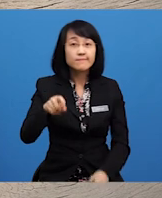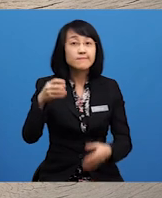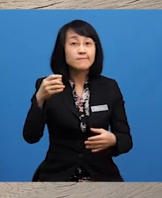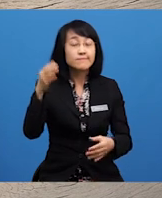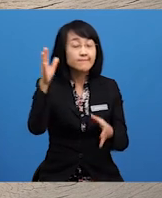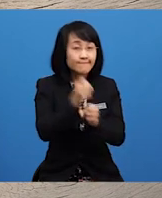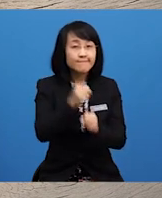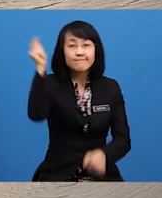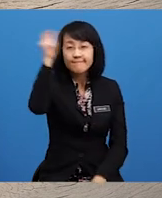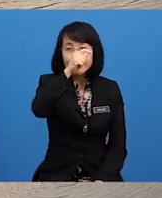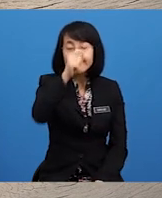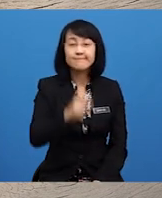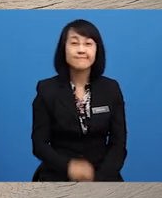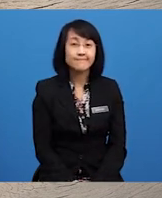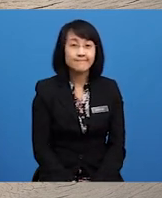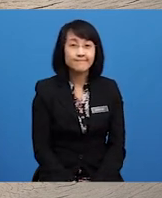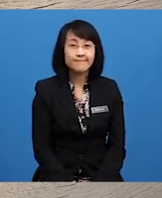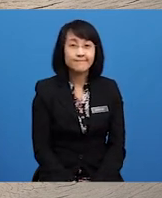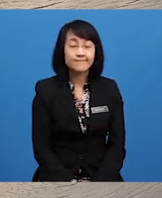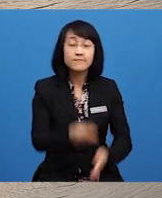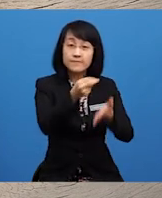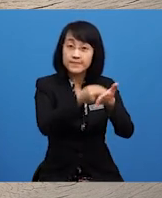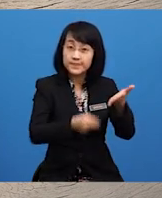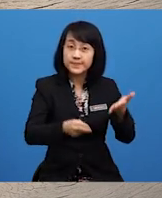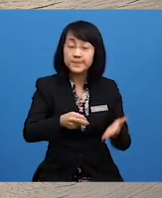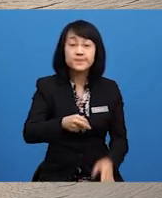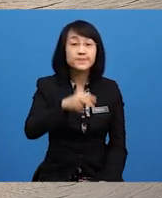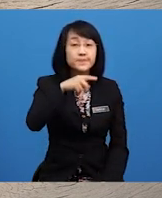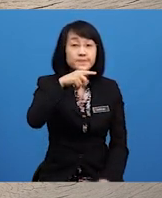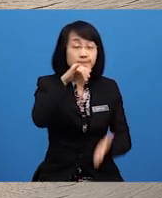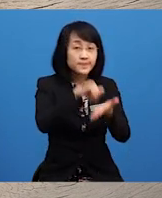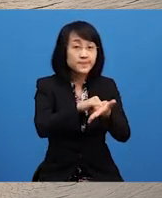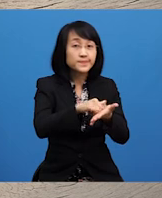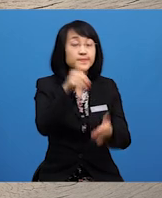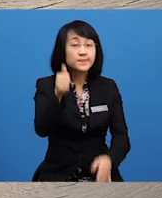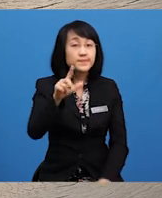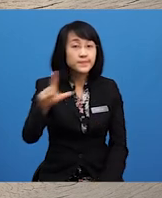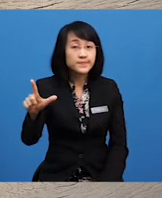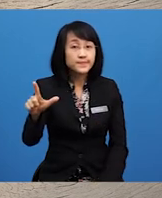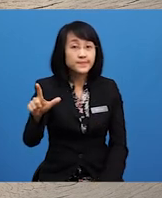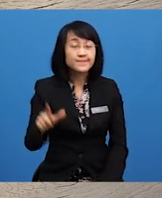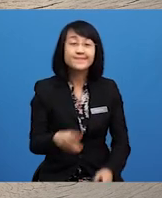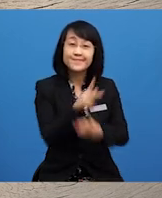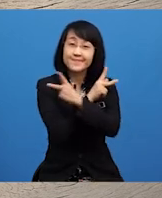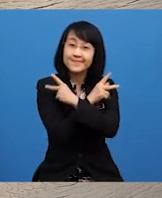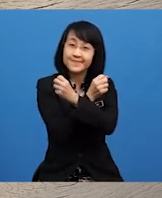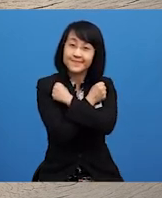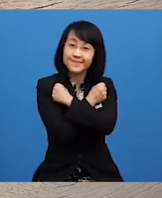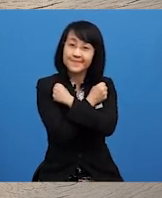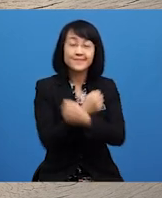menekannya Nilai tersebut ialah nilai kasih sayang